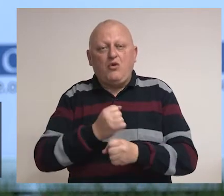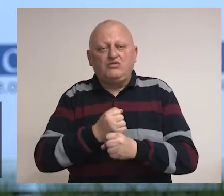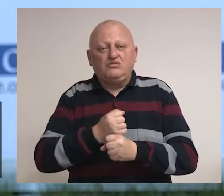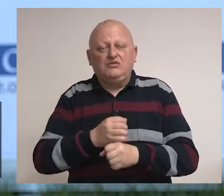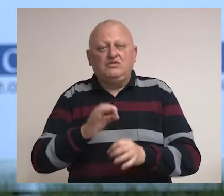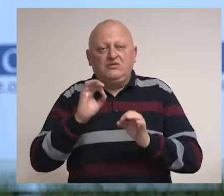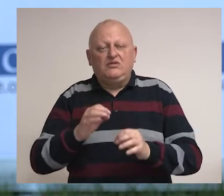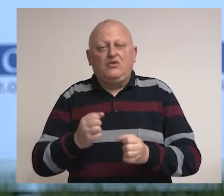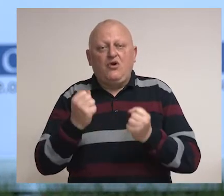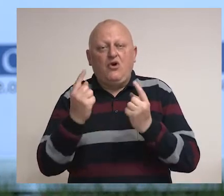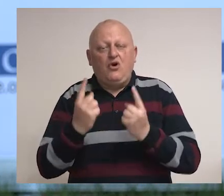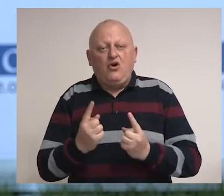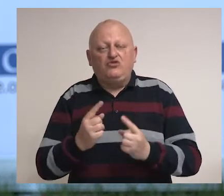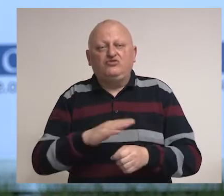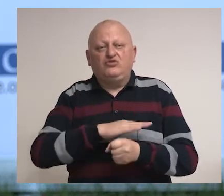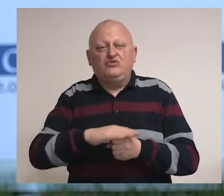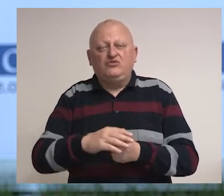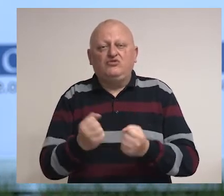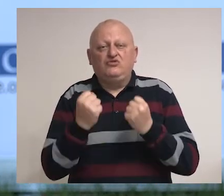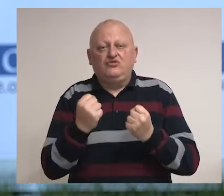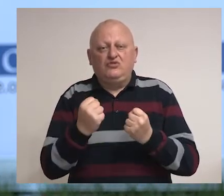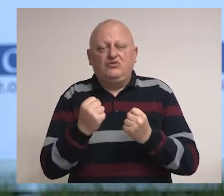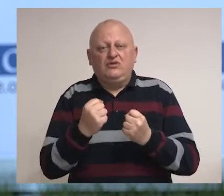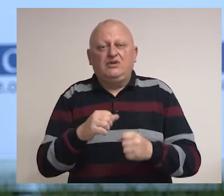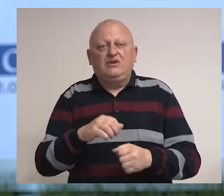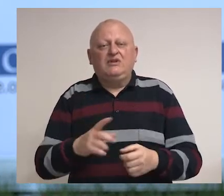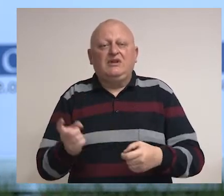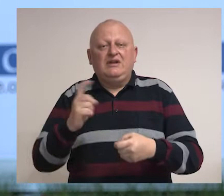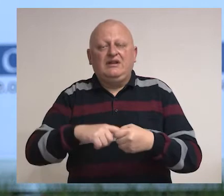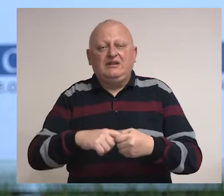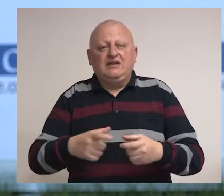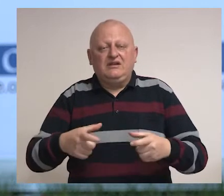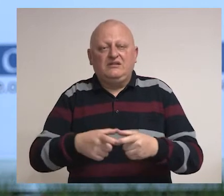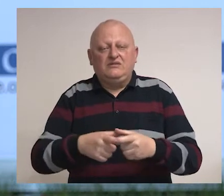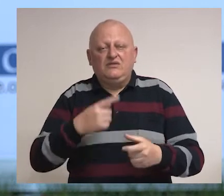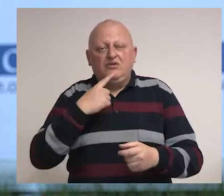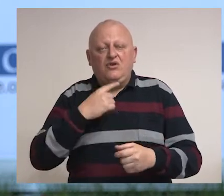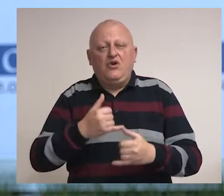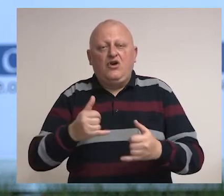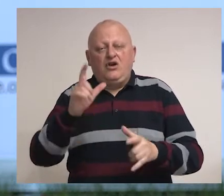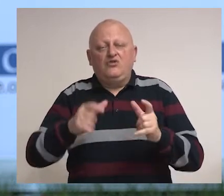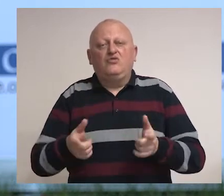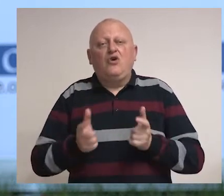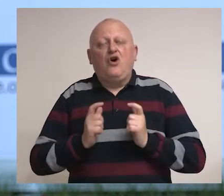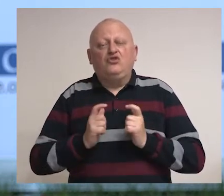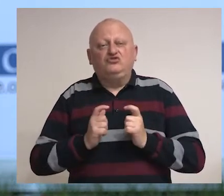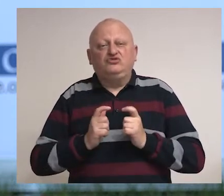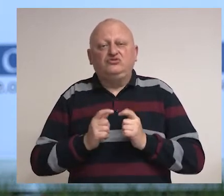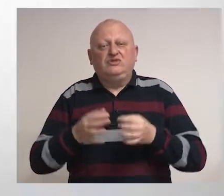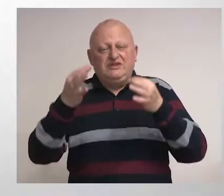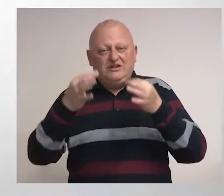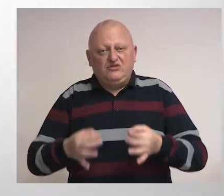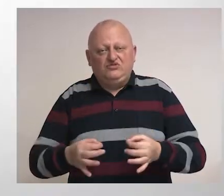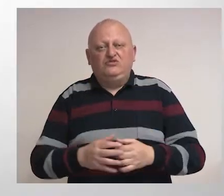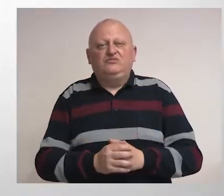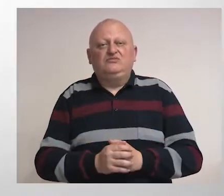budu udrženi uz puno očuvanje integriteta koje građani očekuju i zaslužuju.